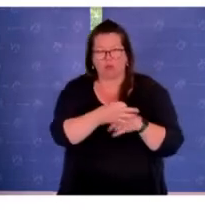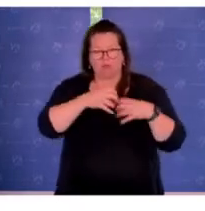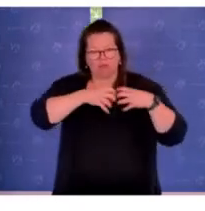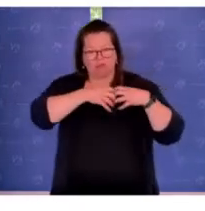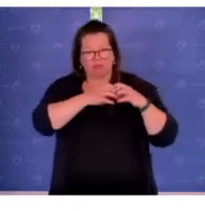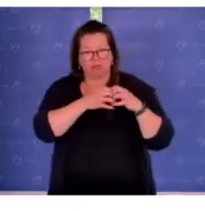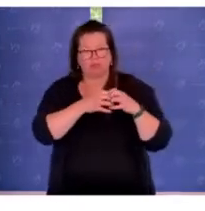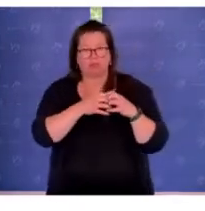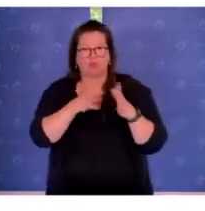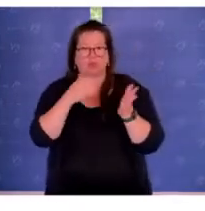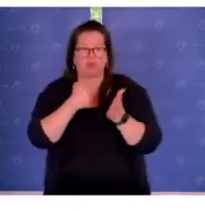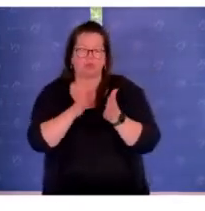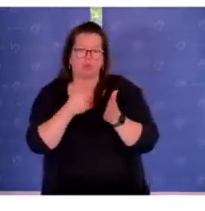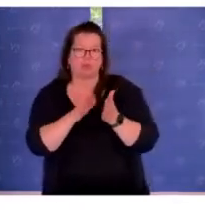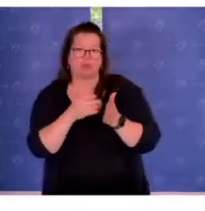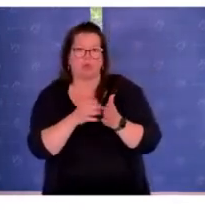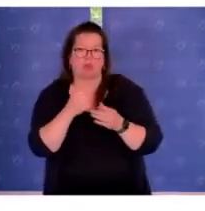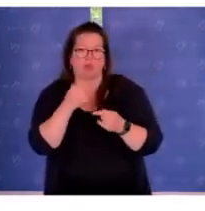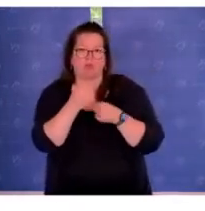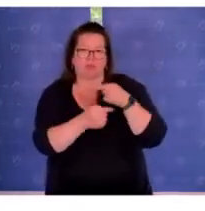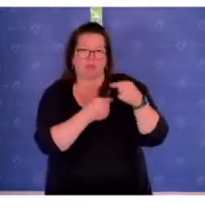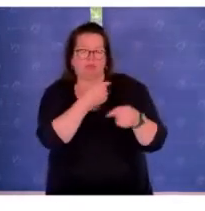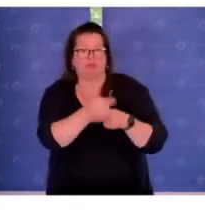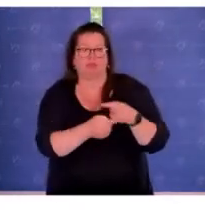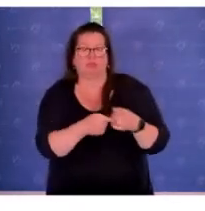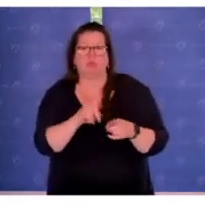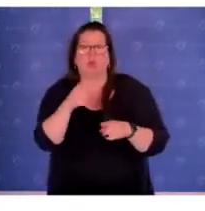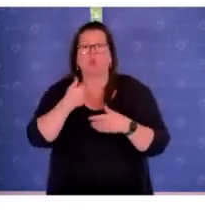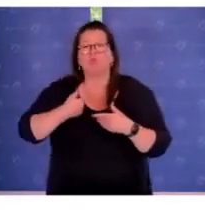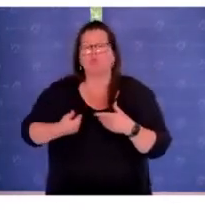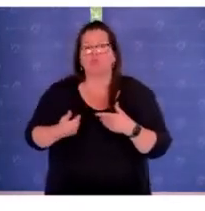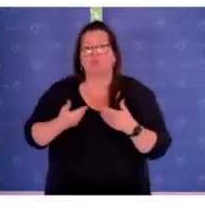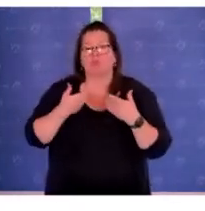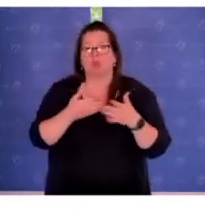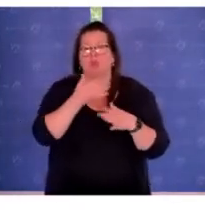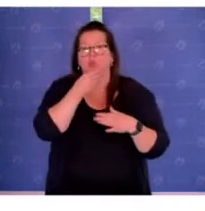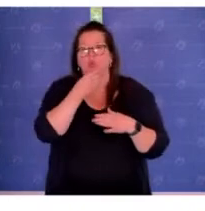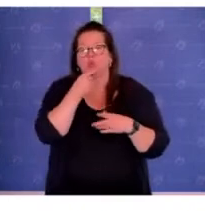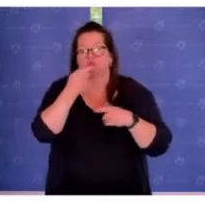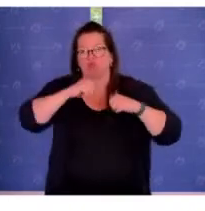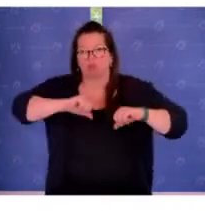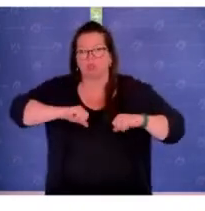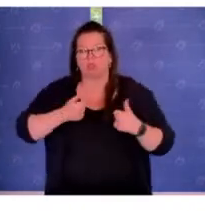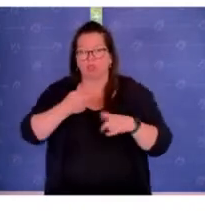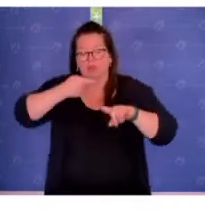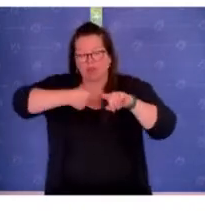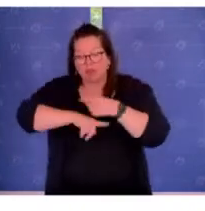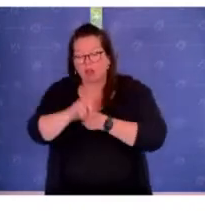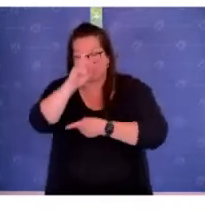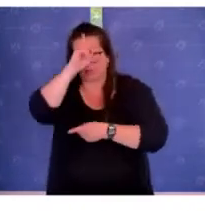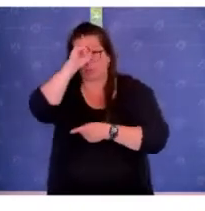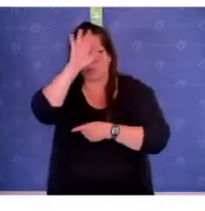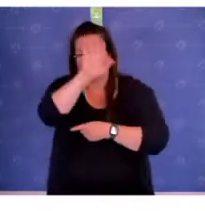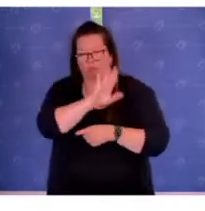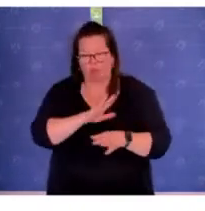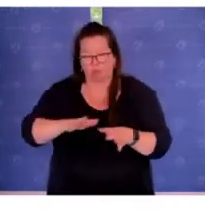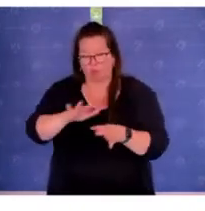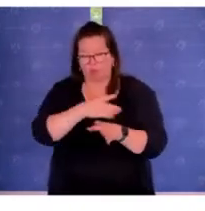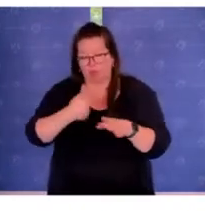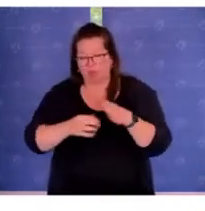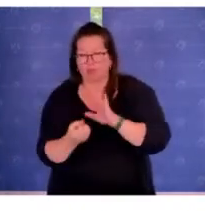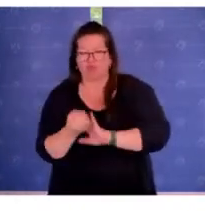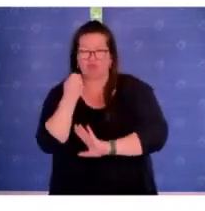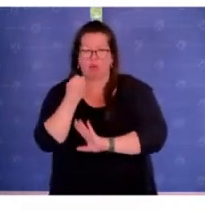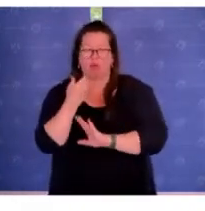worden sind oder weiter betrieben werden und da quasi auch die Bemühung ist, jüdisches Leben innerhalb der Polizei zu stärken.